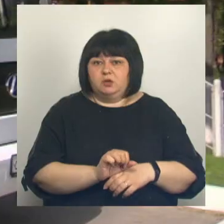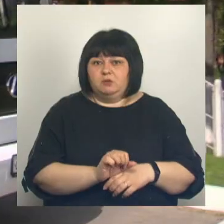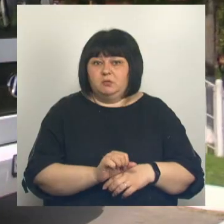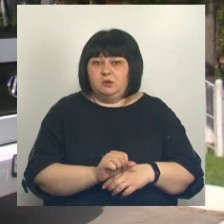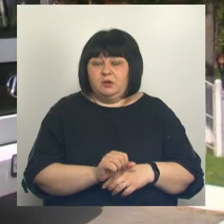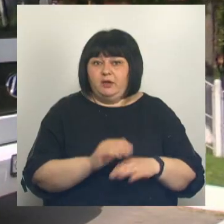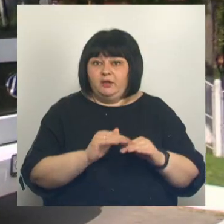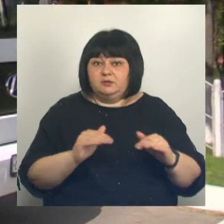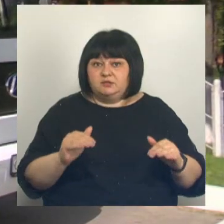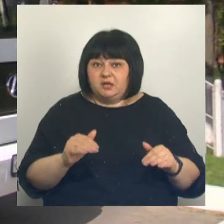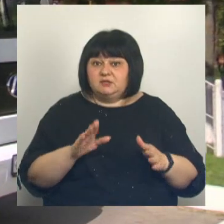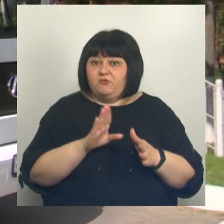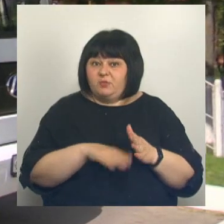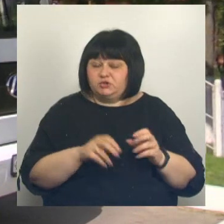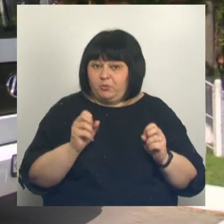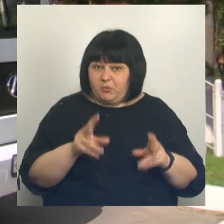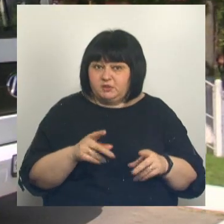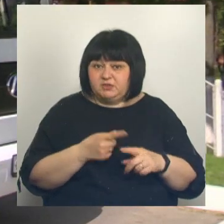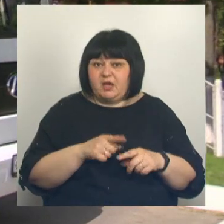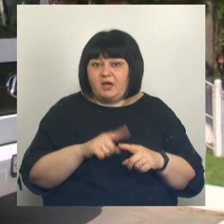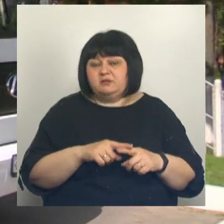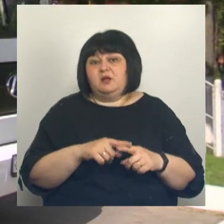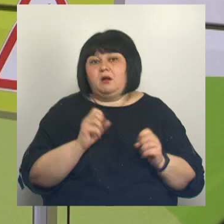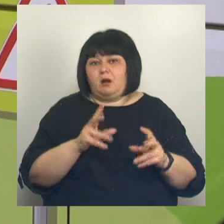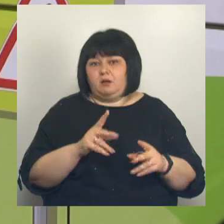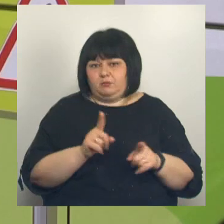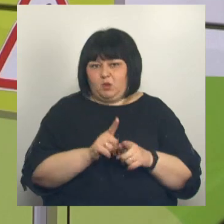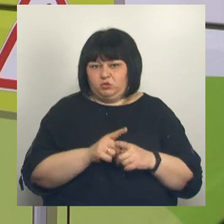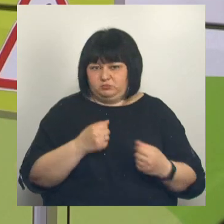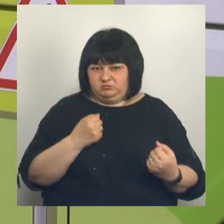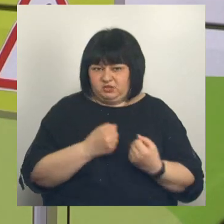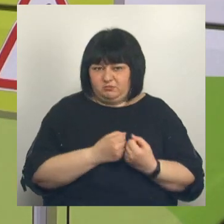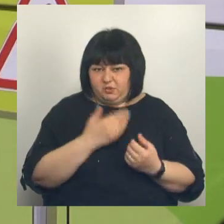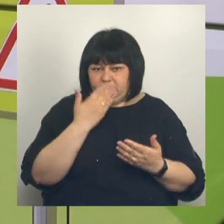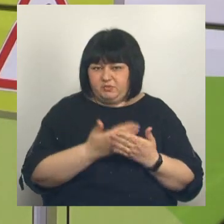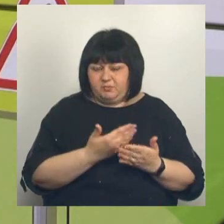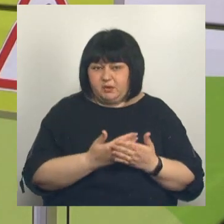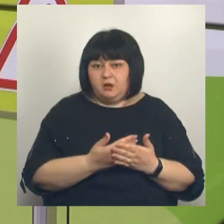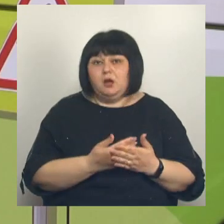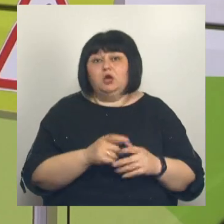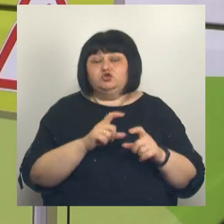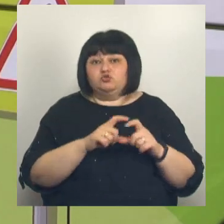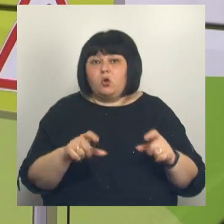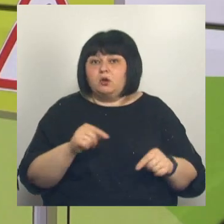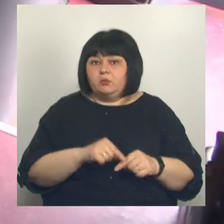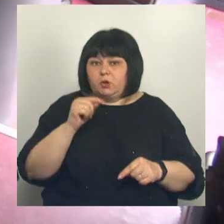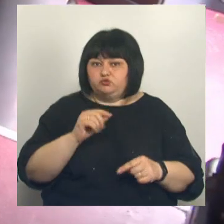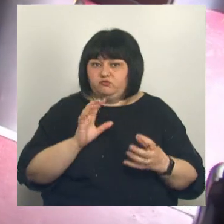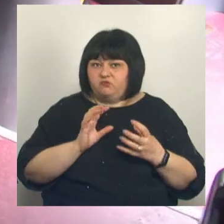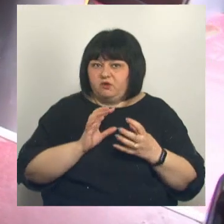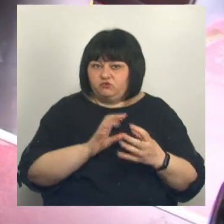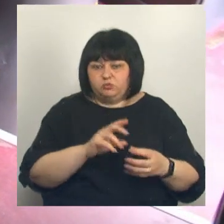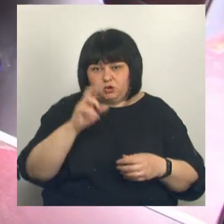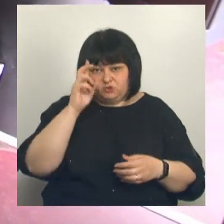Дети в полной безопасности. Это имитация ДТП. Потенциальную угрозу во время аварии школьники смогли почувствовать в автобусе